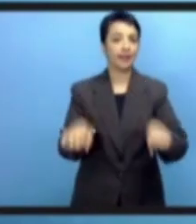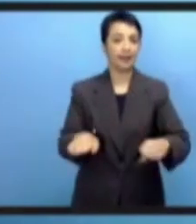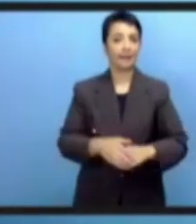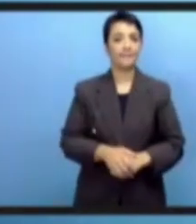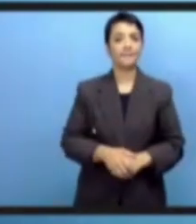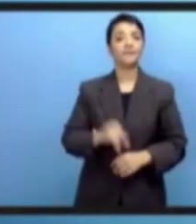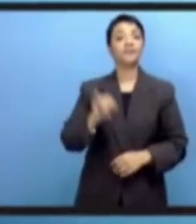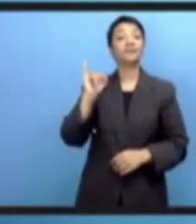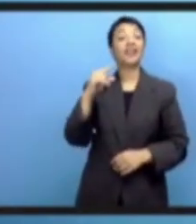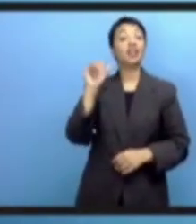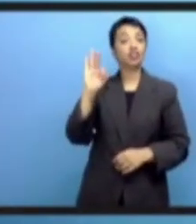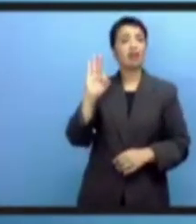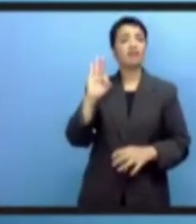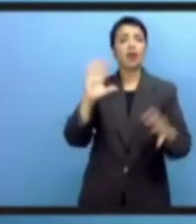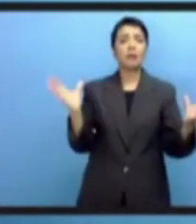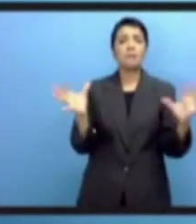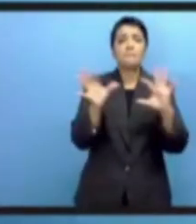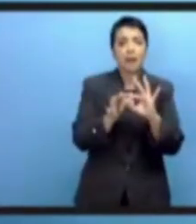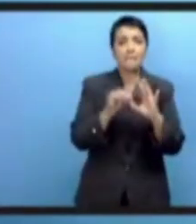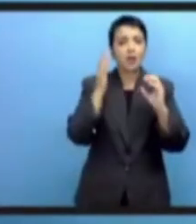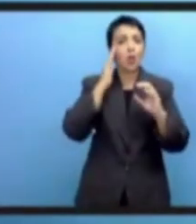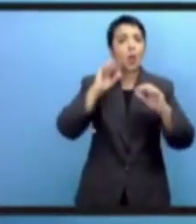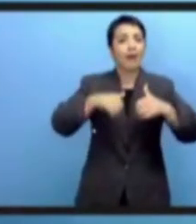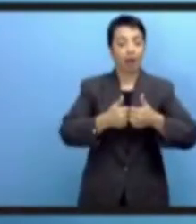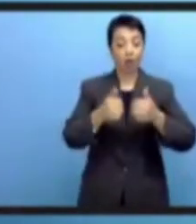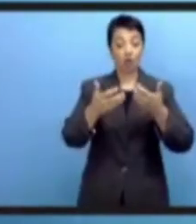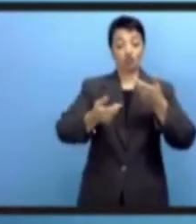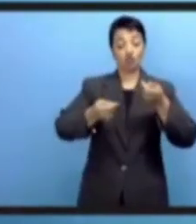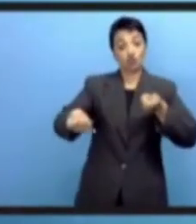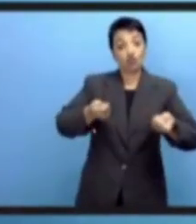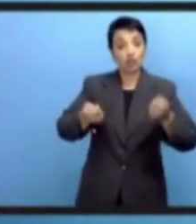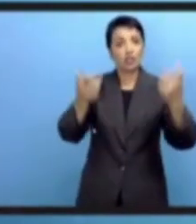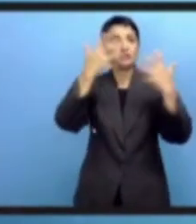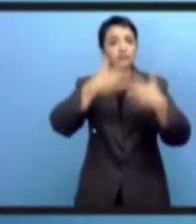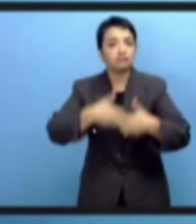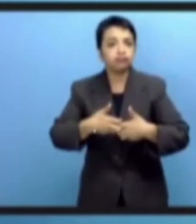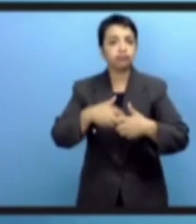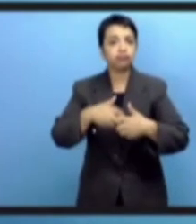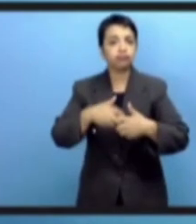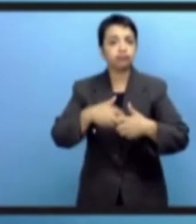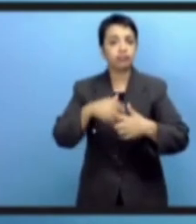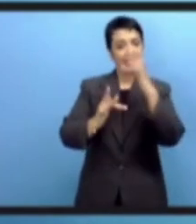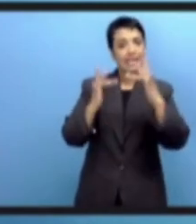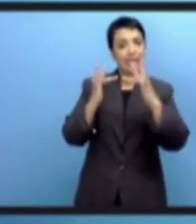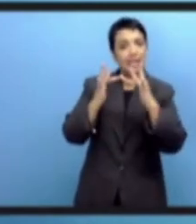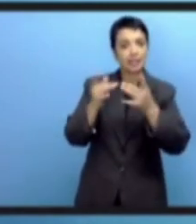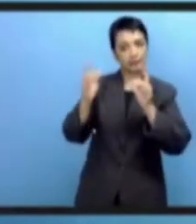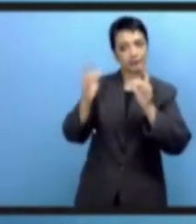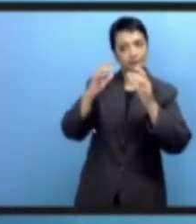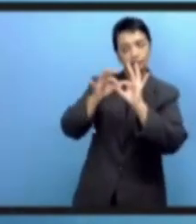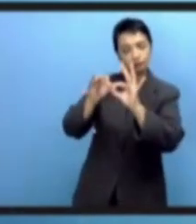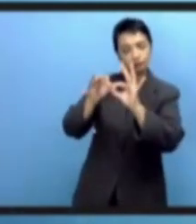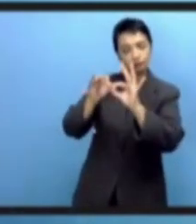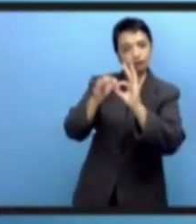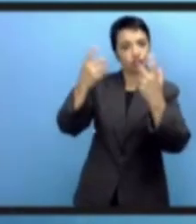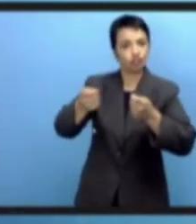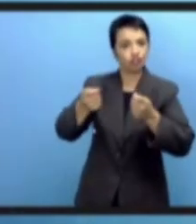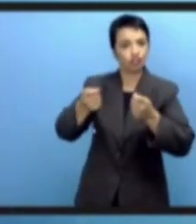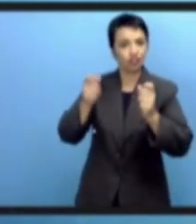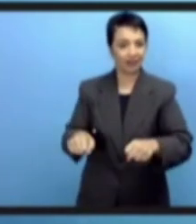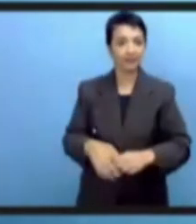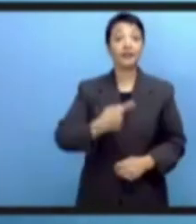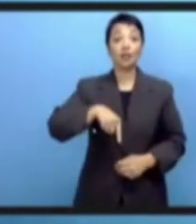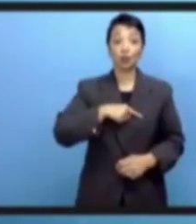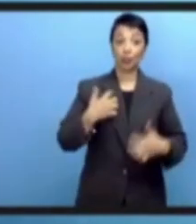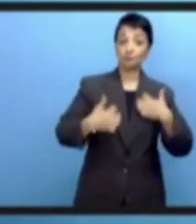различные крупные технологические компании подключались к этому процессу. IGF играет важнейшую роль в